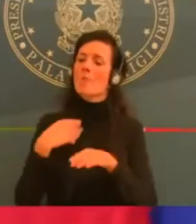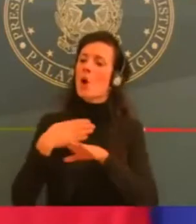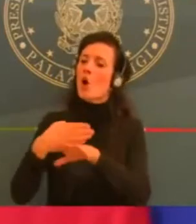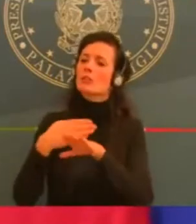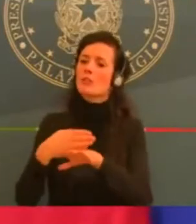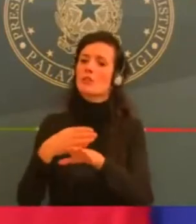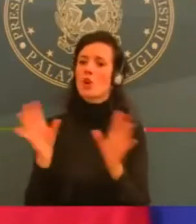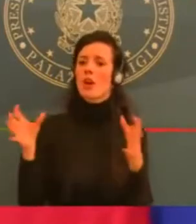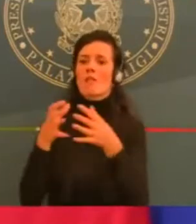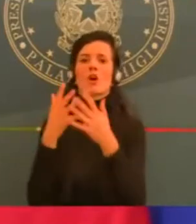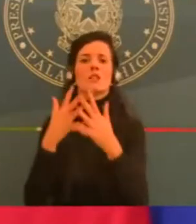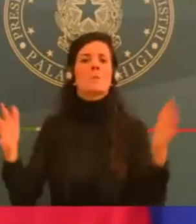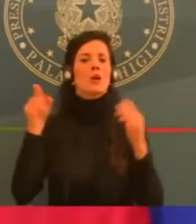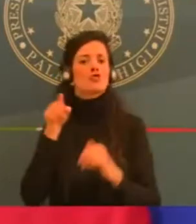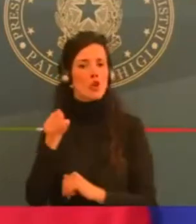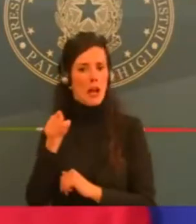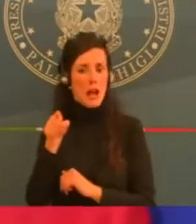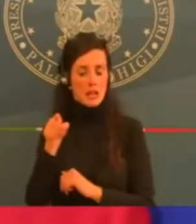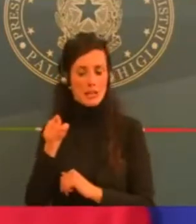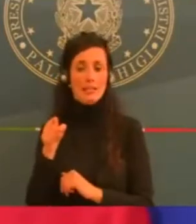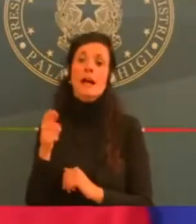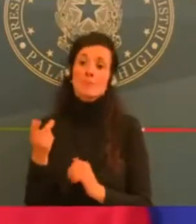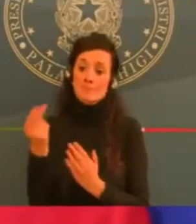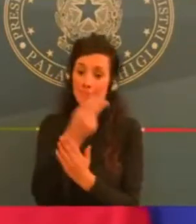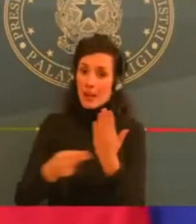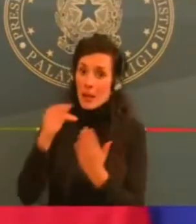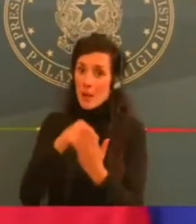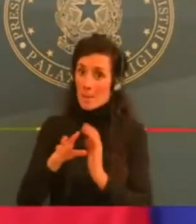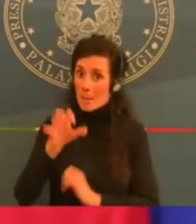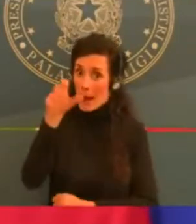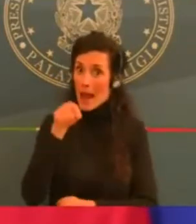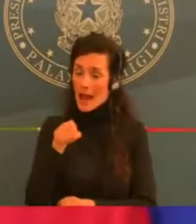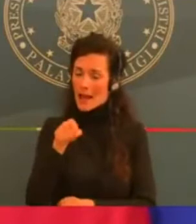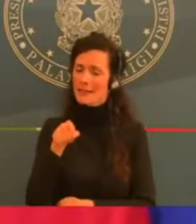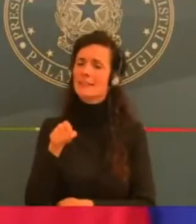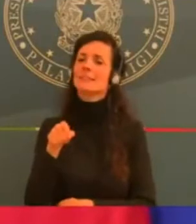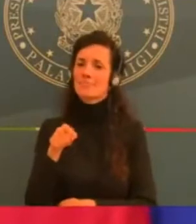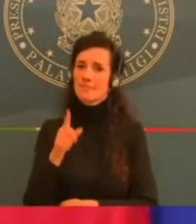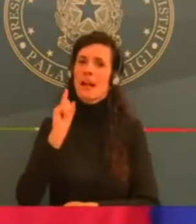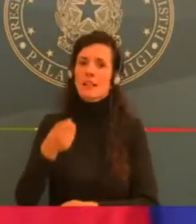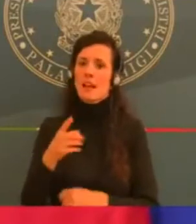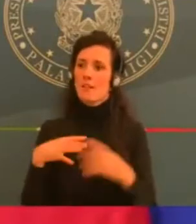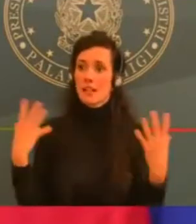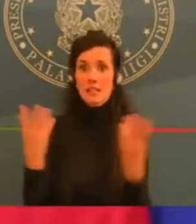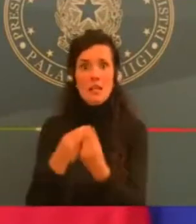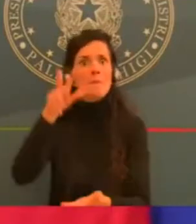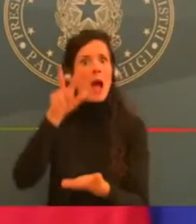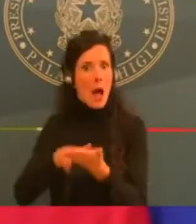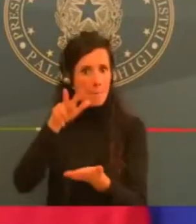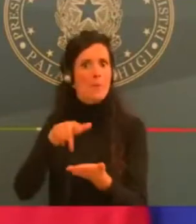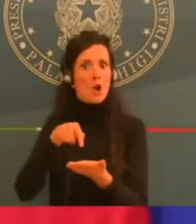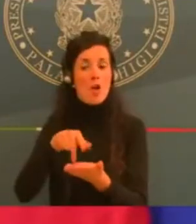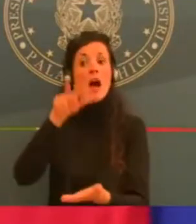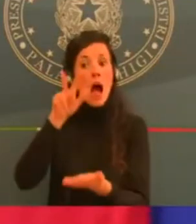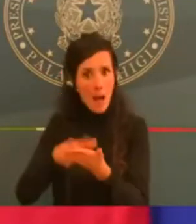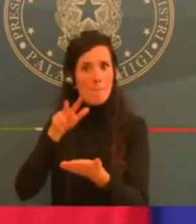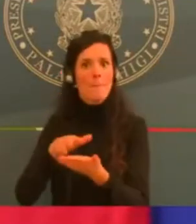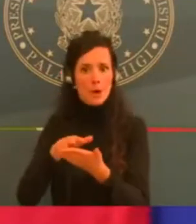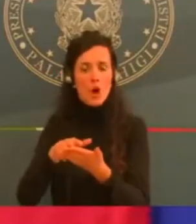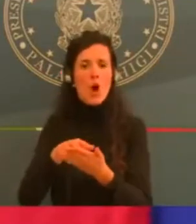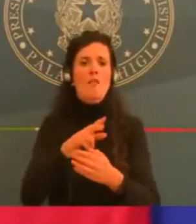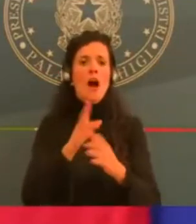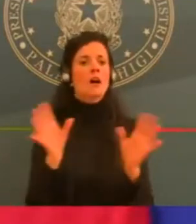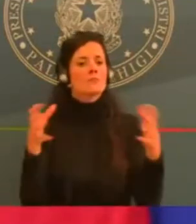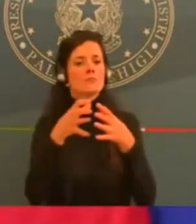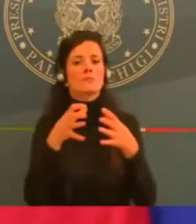tutte le parti sociali, nel confronto col Parlamento. Ci saranno vari step ancora per completare il piano finale, ci sarà tutta la